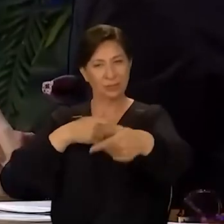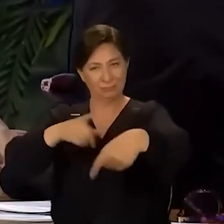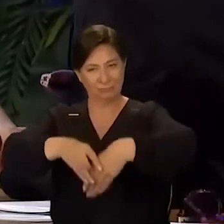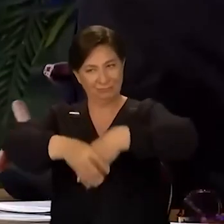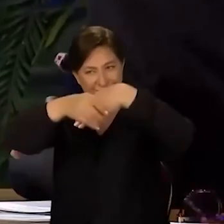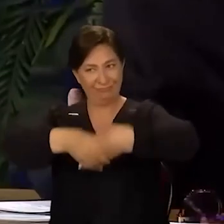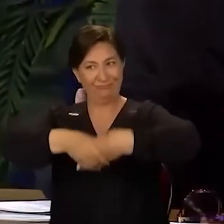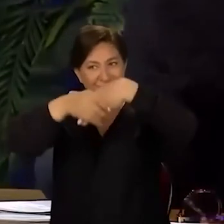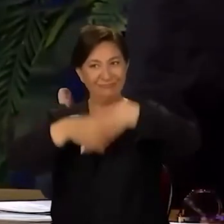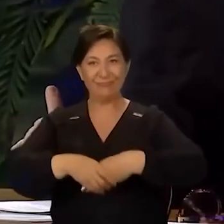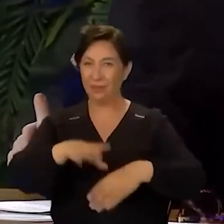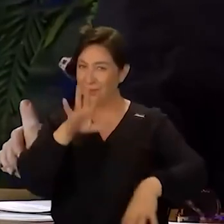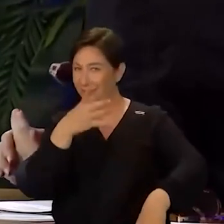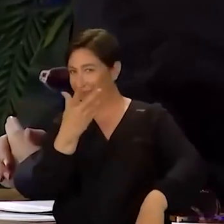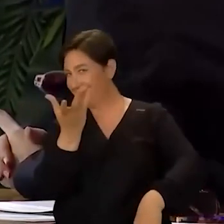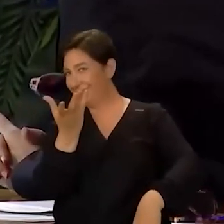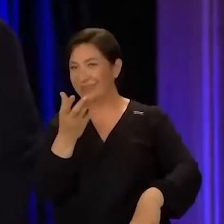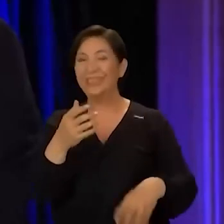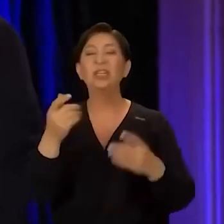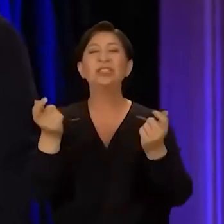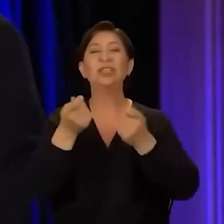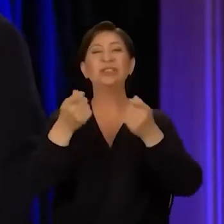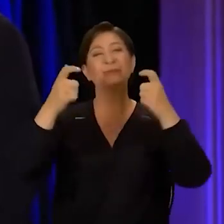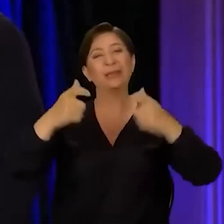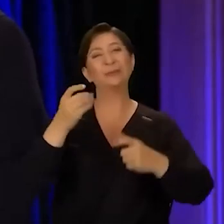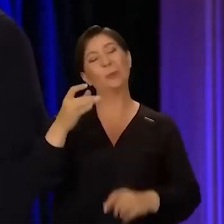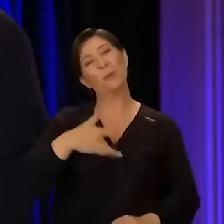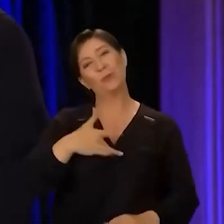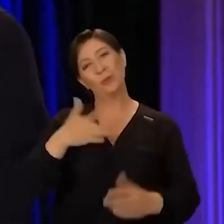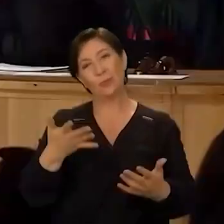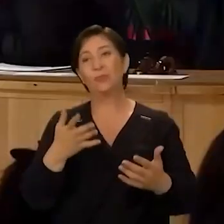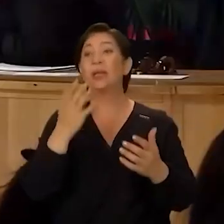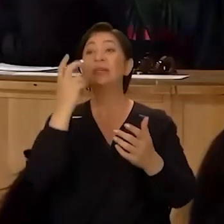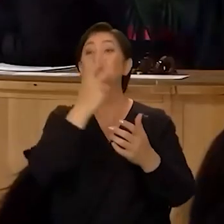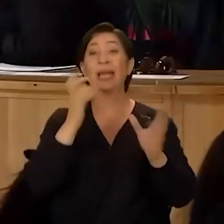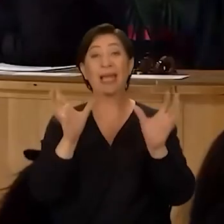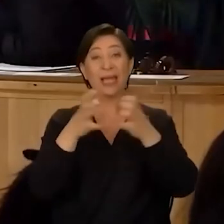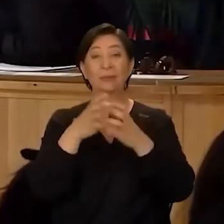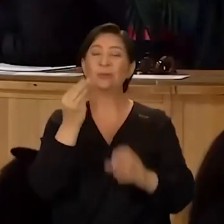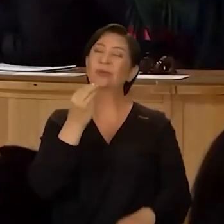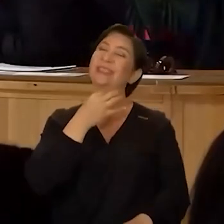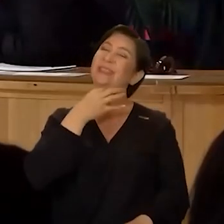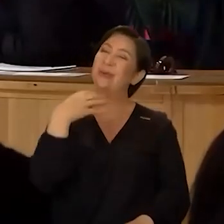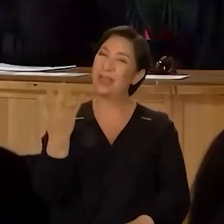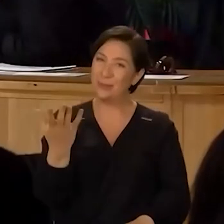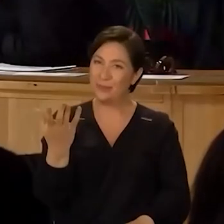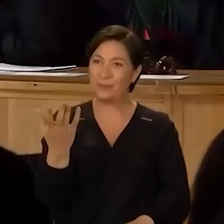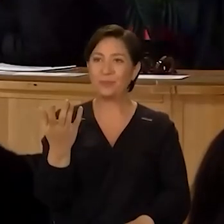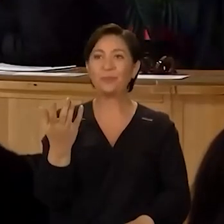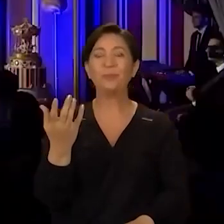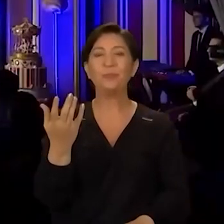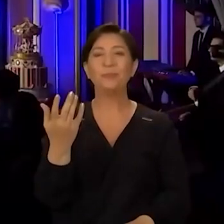filan öyle şeyler. Ay yarabbim ya. Çalıştığım mekandan çok memnunum. Bu arada orkestra arkadaşlarıma da çok teşekkür ediyorum.